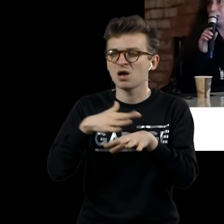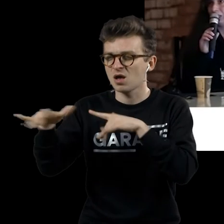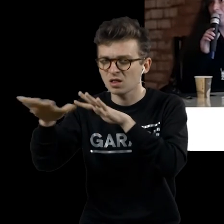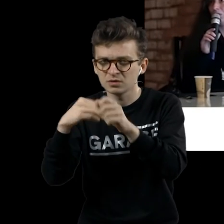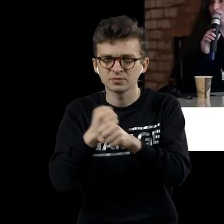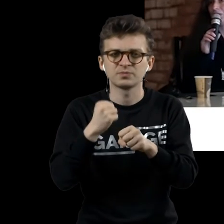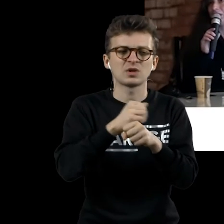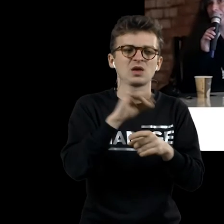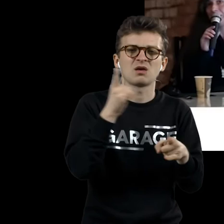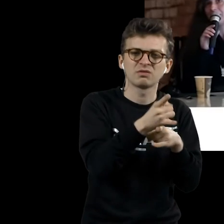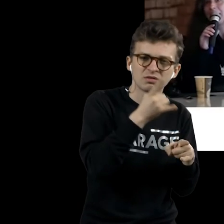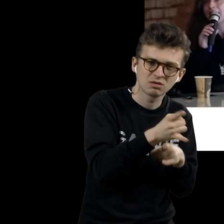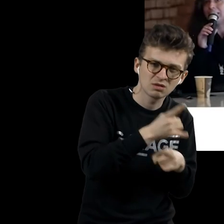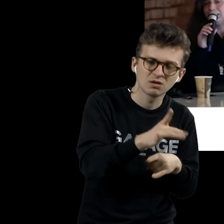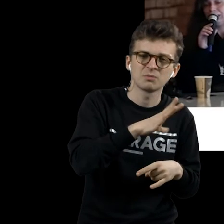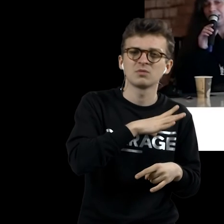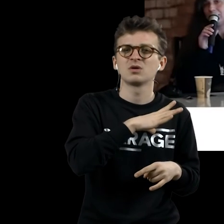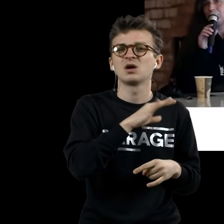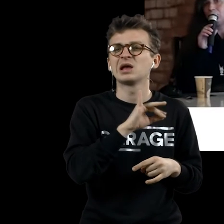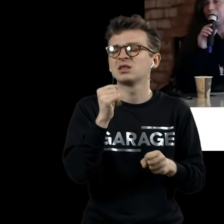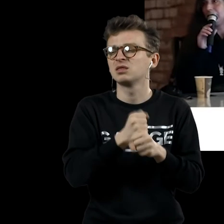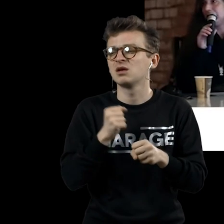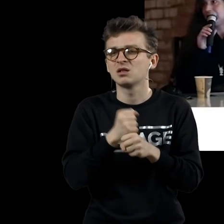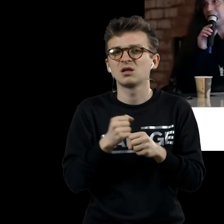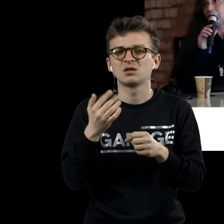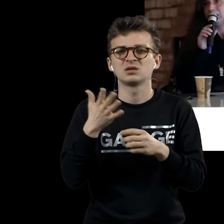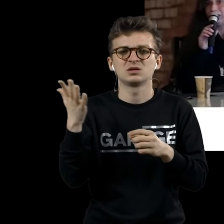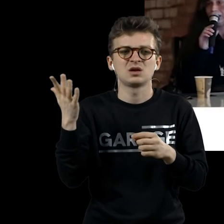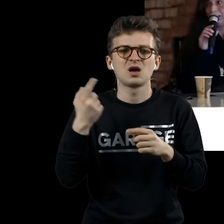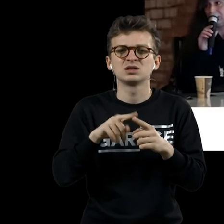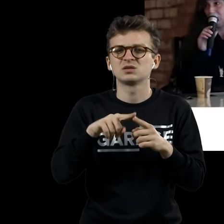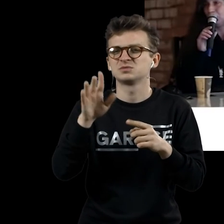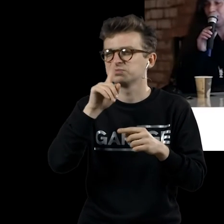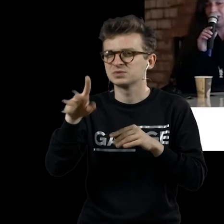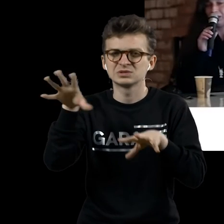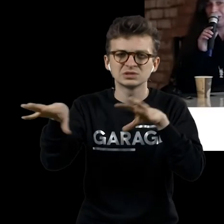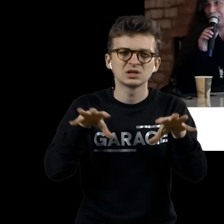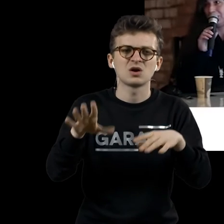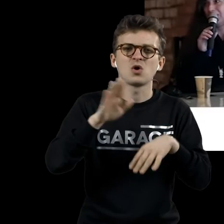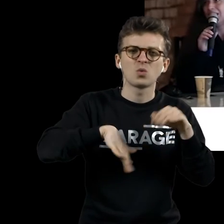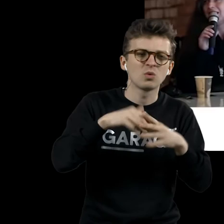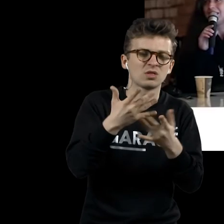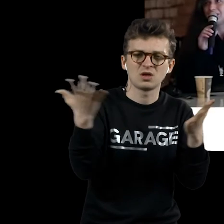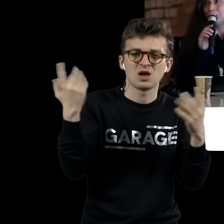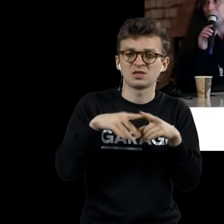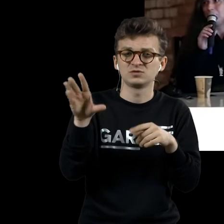придумывал каламбуры Росцеляви. И делал работу, делал ручную стереометрию и работу для